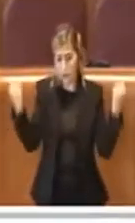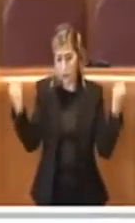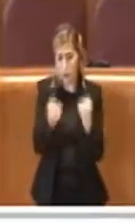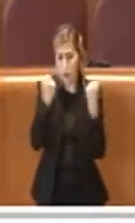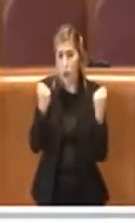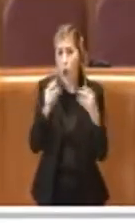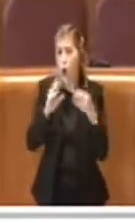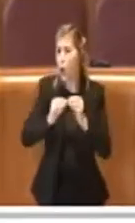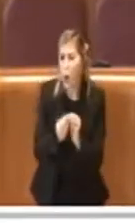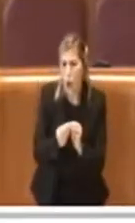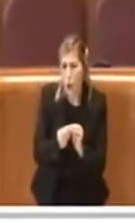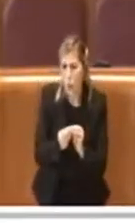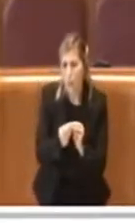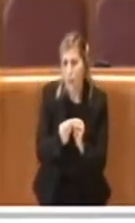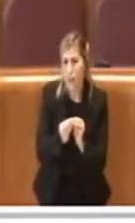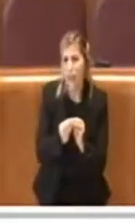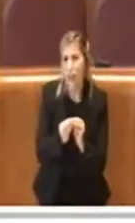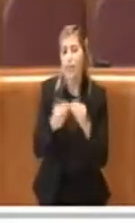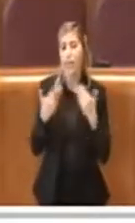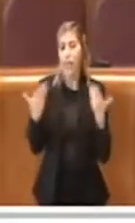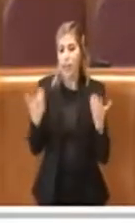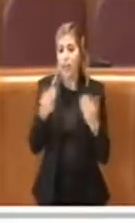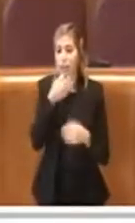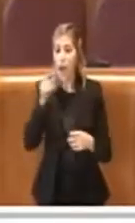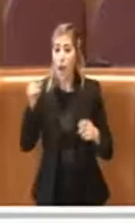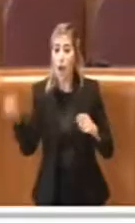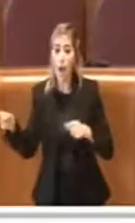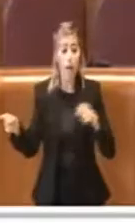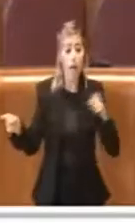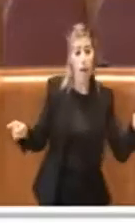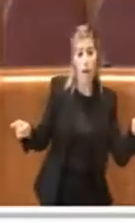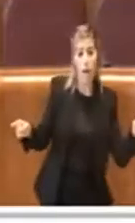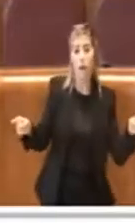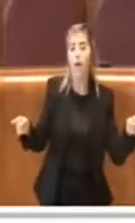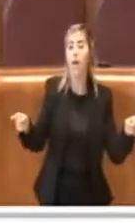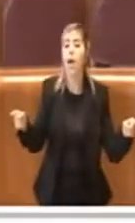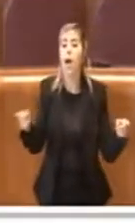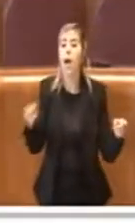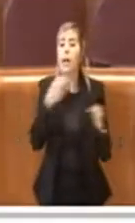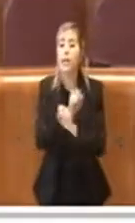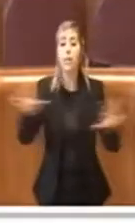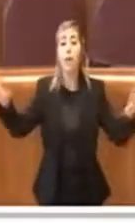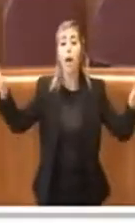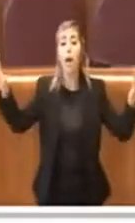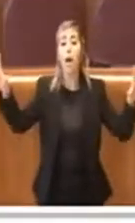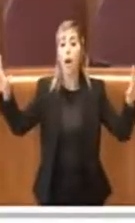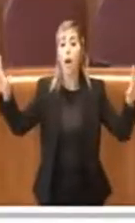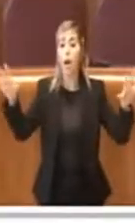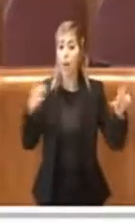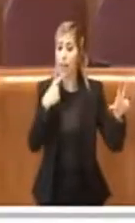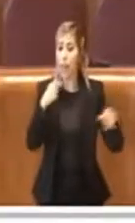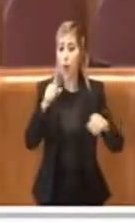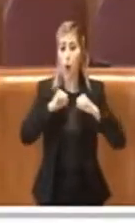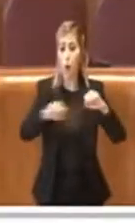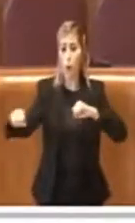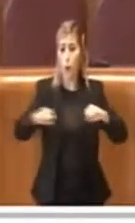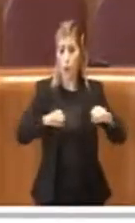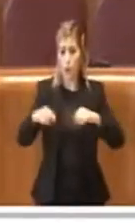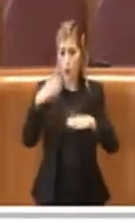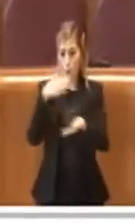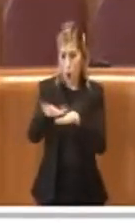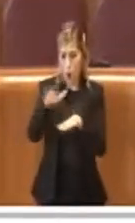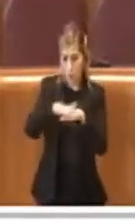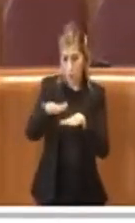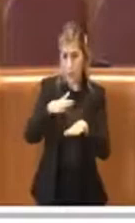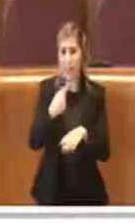da una parte o dall'altra segnalando alla utilità competente tutti coloro che non si comportano in modo corretto e questo